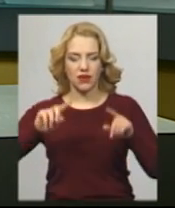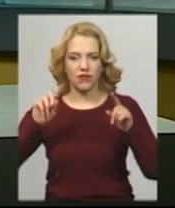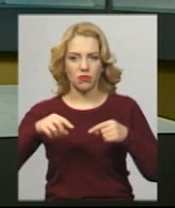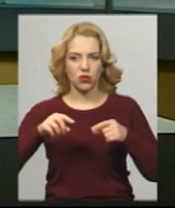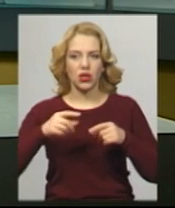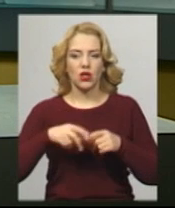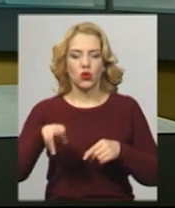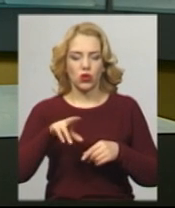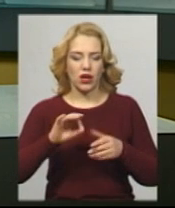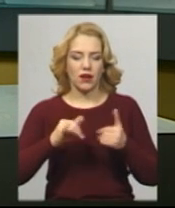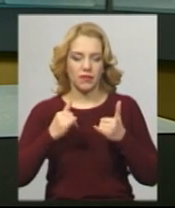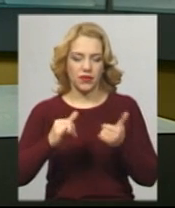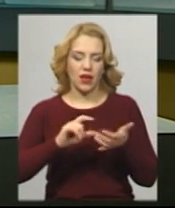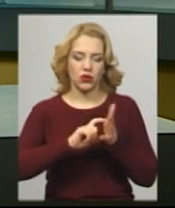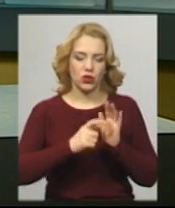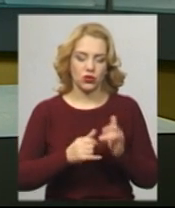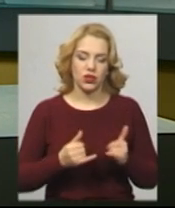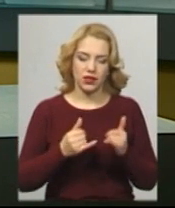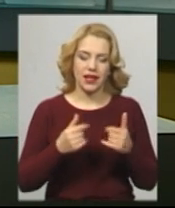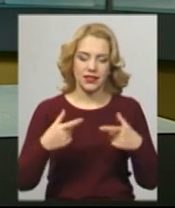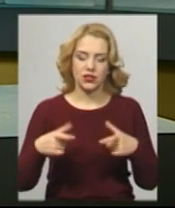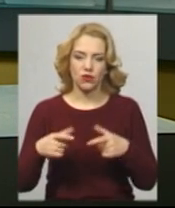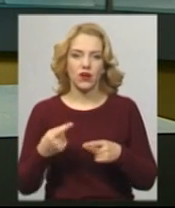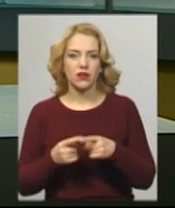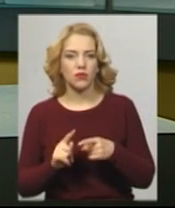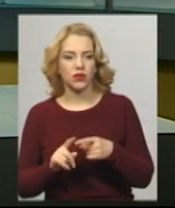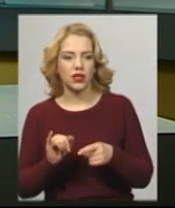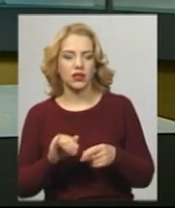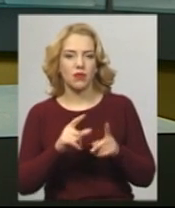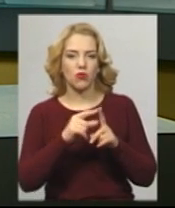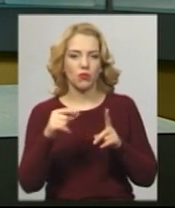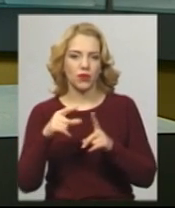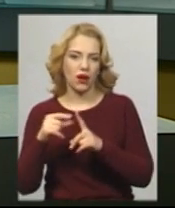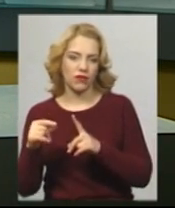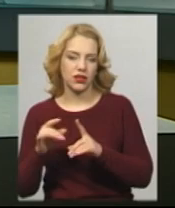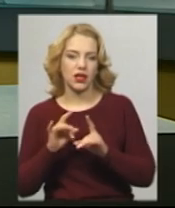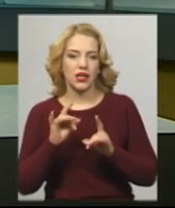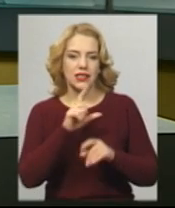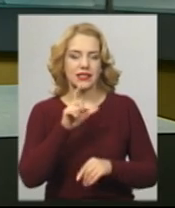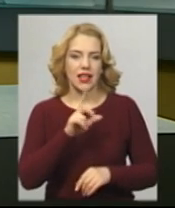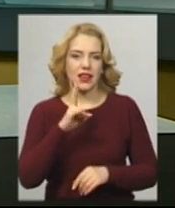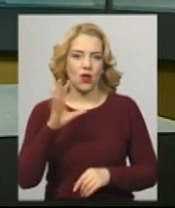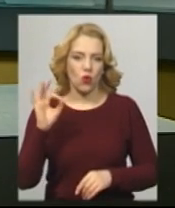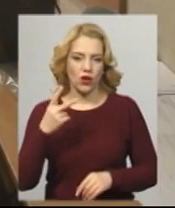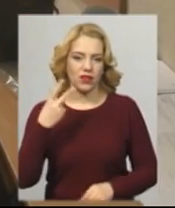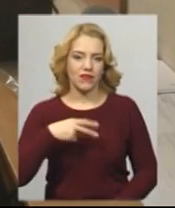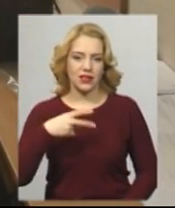аудиторій для тестувань. Про них та про інші правила складання ЗНО в 2020 році – дивіться далі в сюжеті.